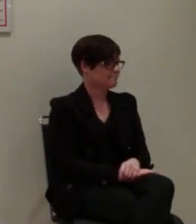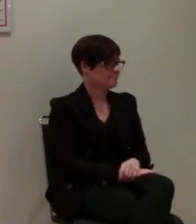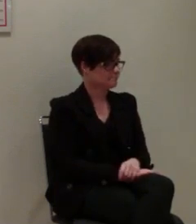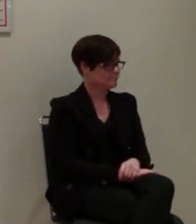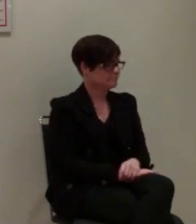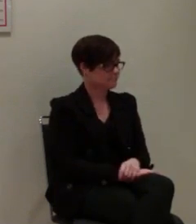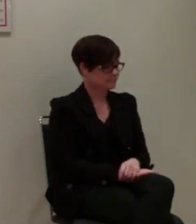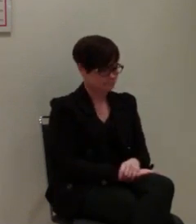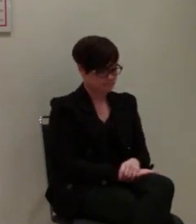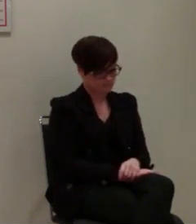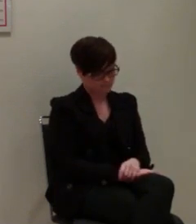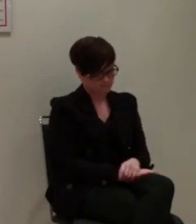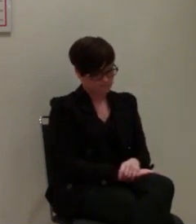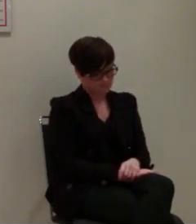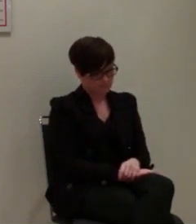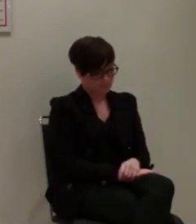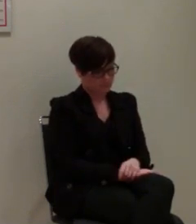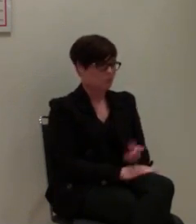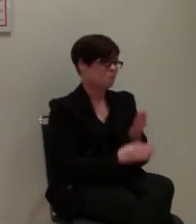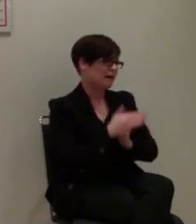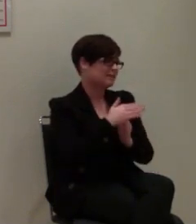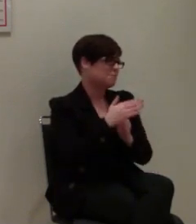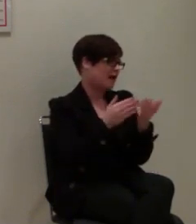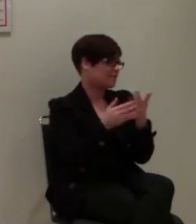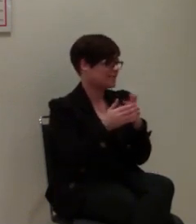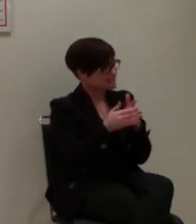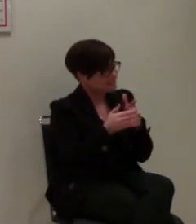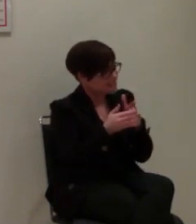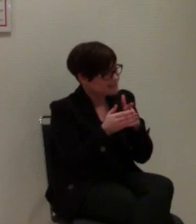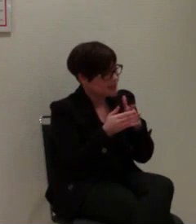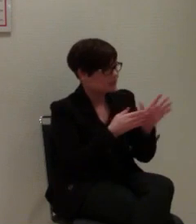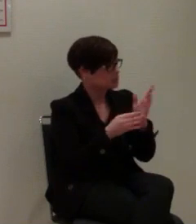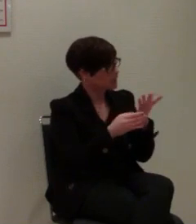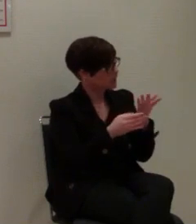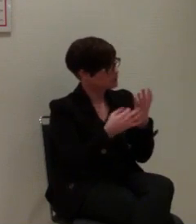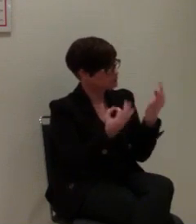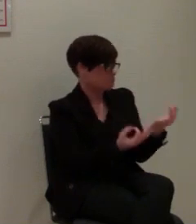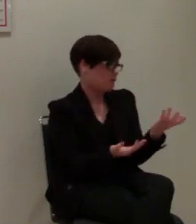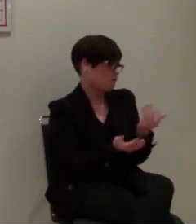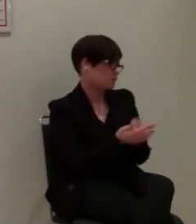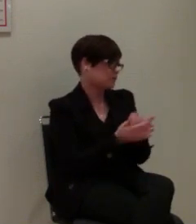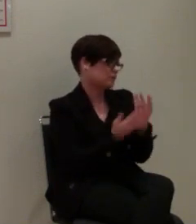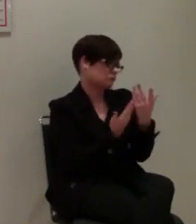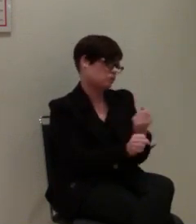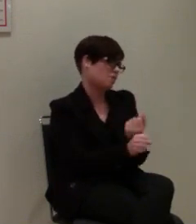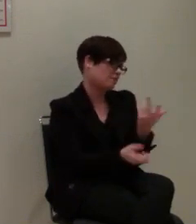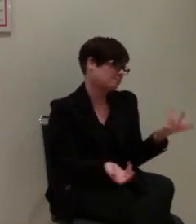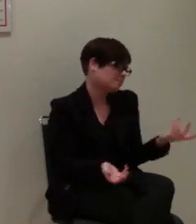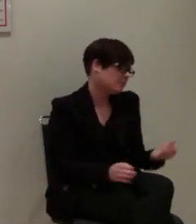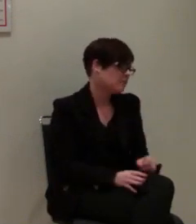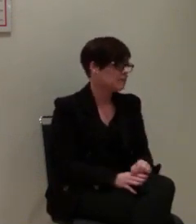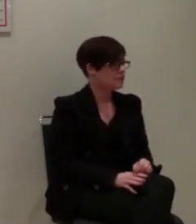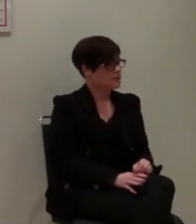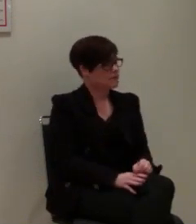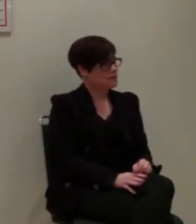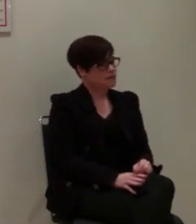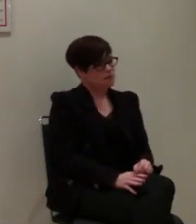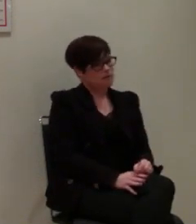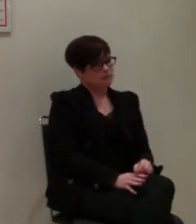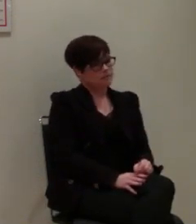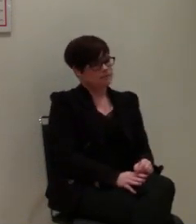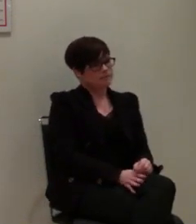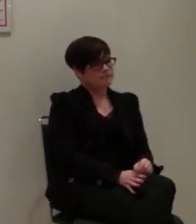Und sodass wir da ein Maximum an Transparenz irgendwo schaffen wollen. Ging es nach der